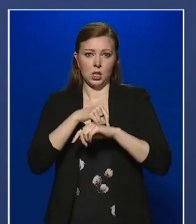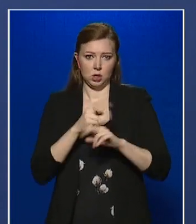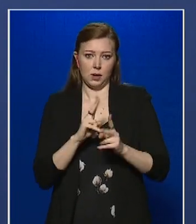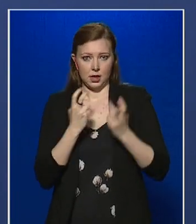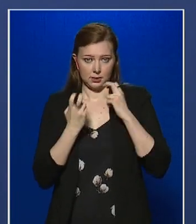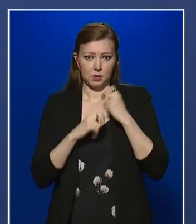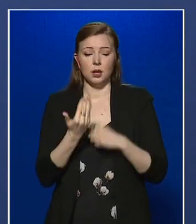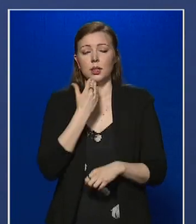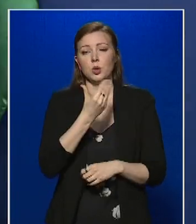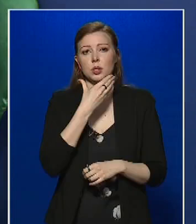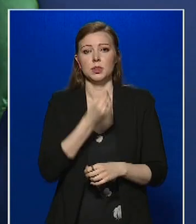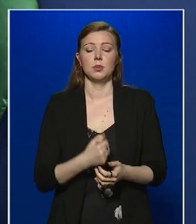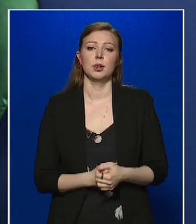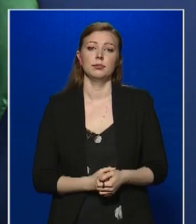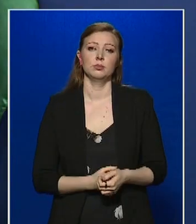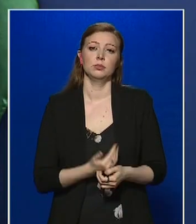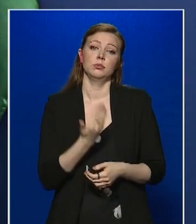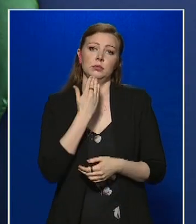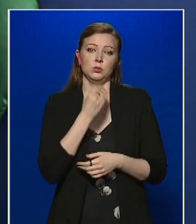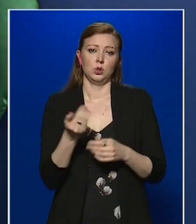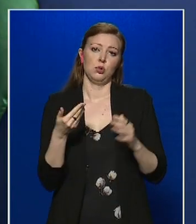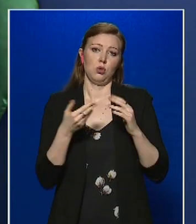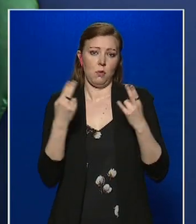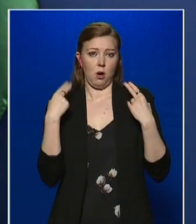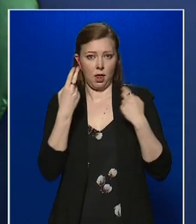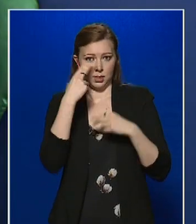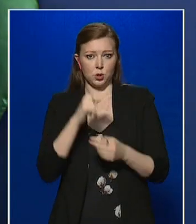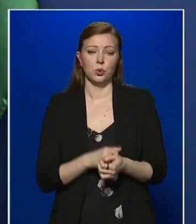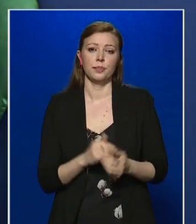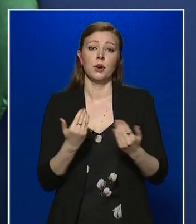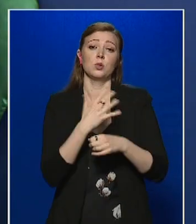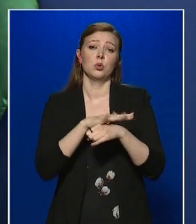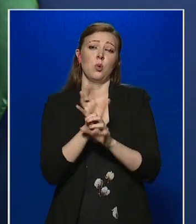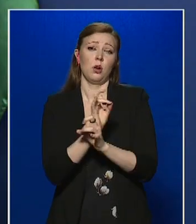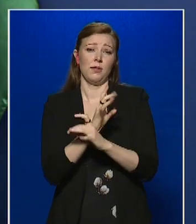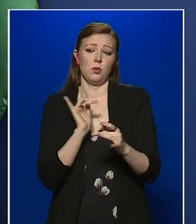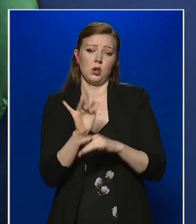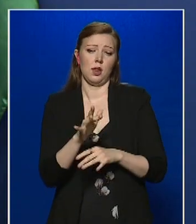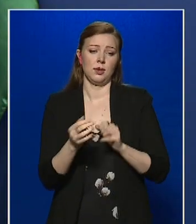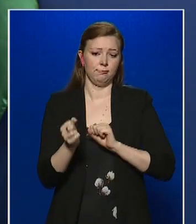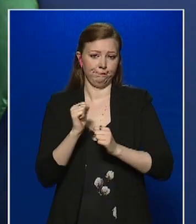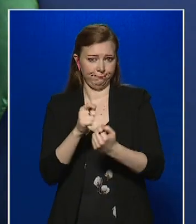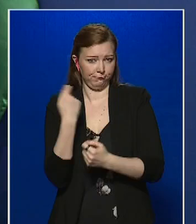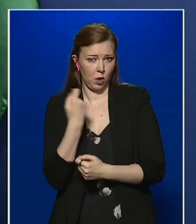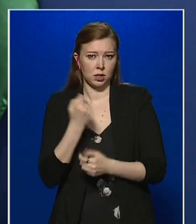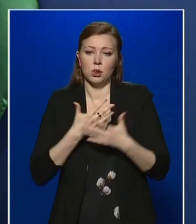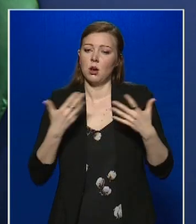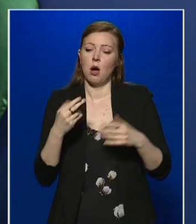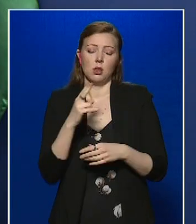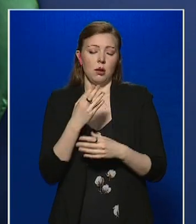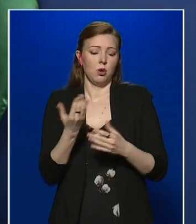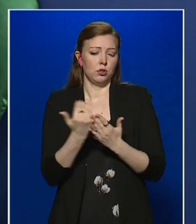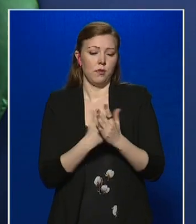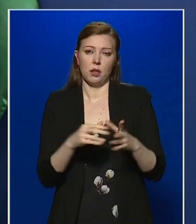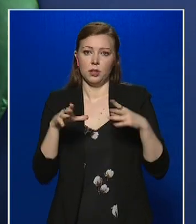számolni. Köszönöm szépen. Köszönöm a Lezredes úr. Az új koronavírus elleni küzdelemben is hatalmas feladatot vállaló